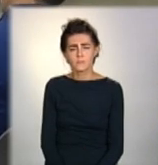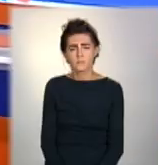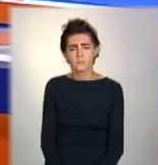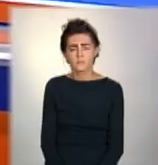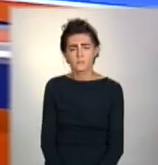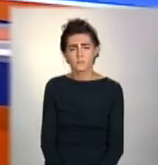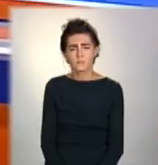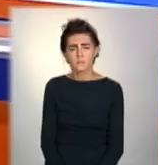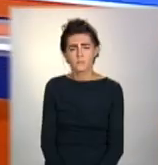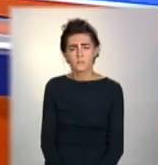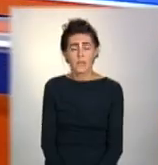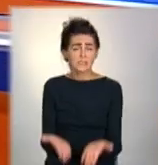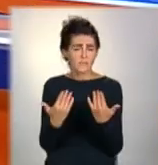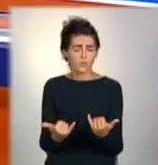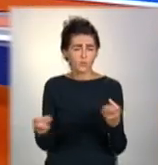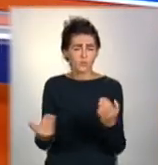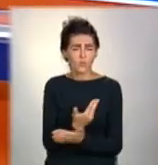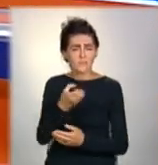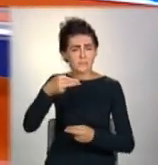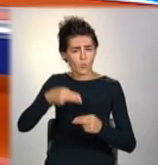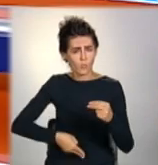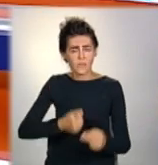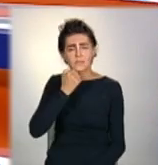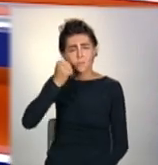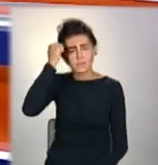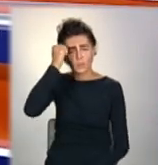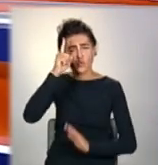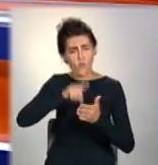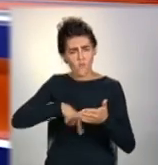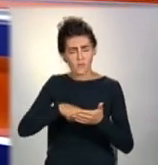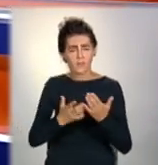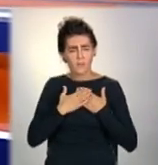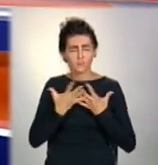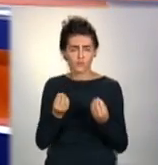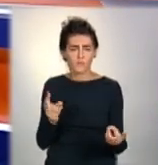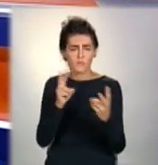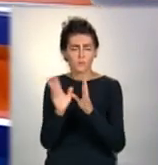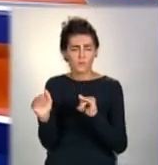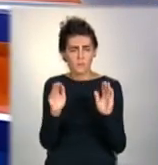На цьому випуск завершено. Дякуємо за довіру. До зустрічі в ефірі.